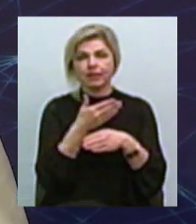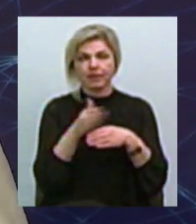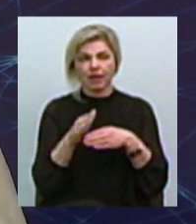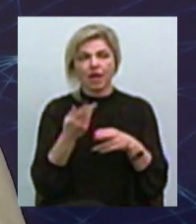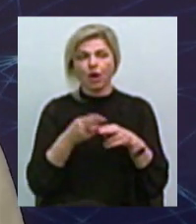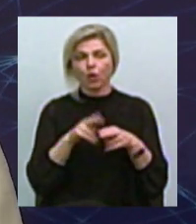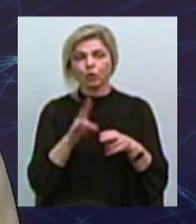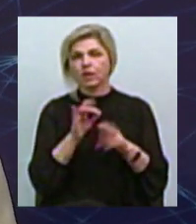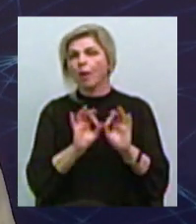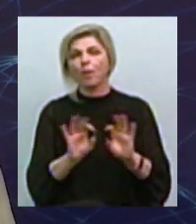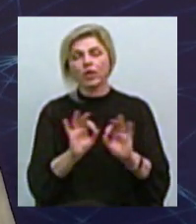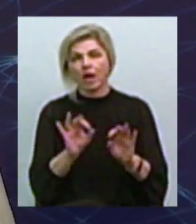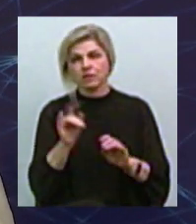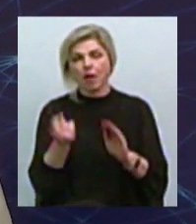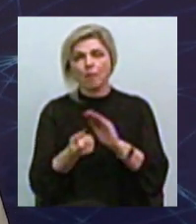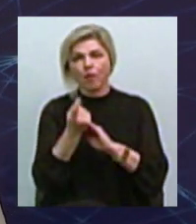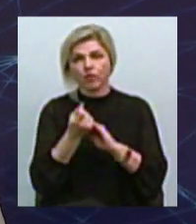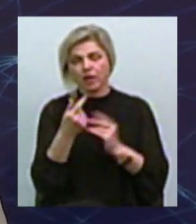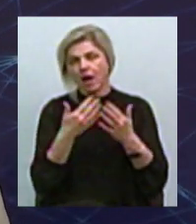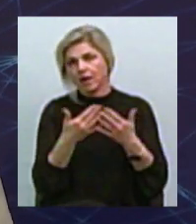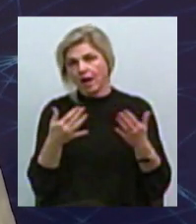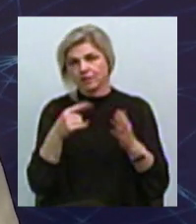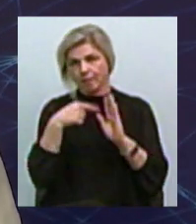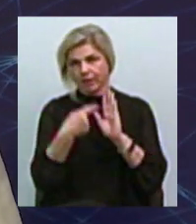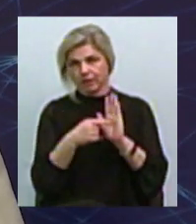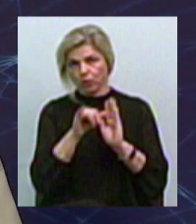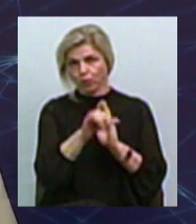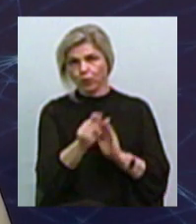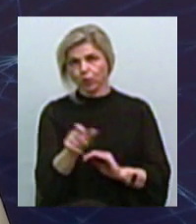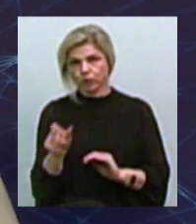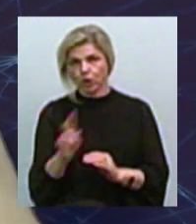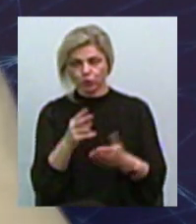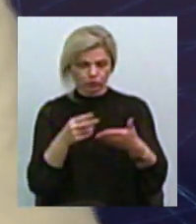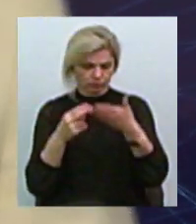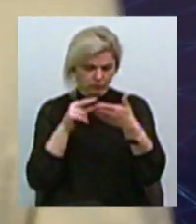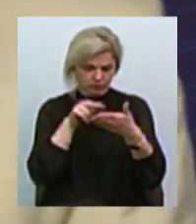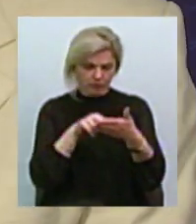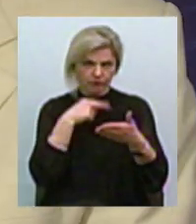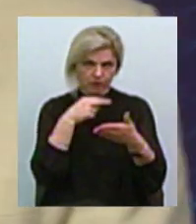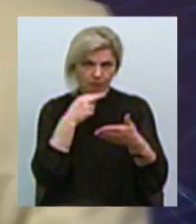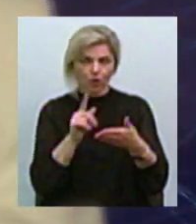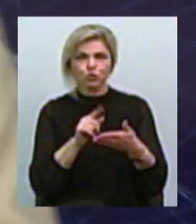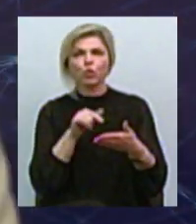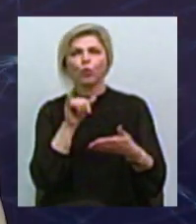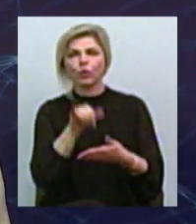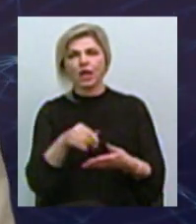пояснені І вони породжують дуже велику кількість питань у людей Які придивляться трохи до того, що у них в аманці сьогодні є Ну,